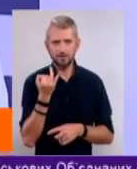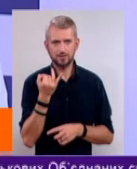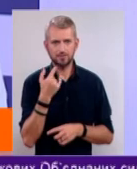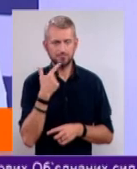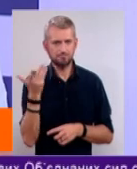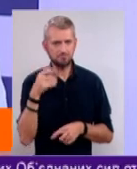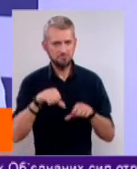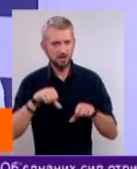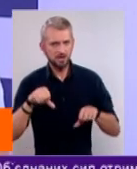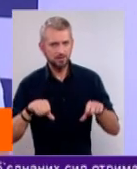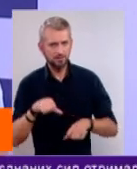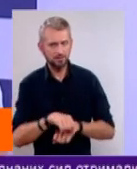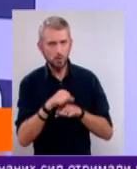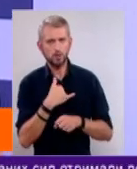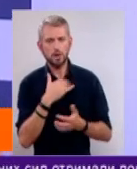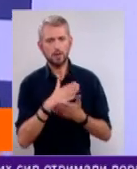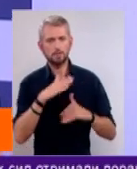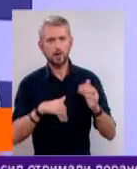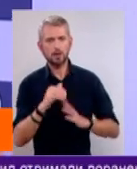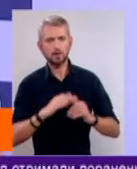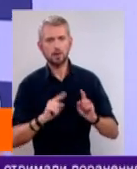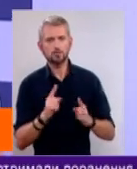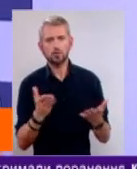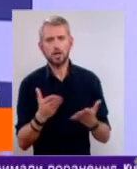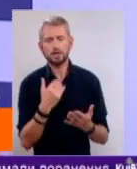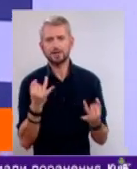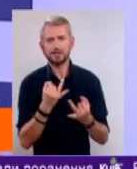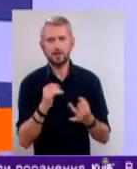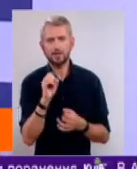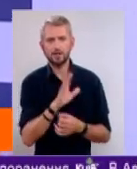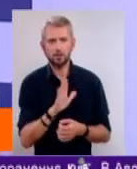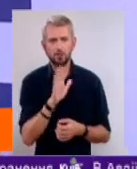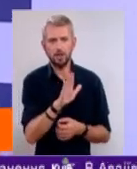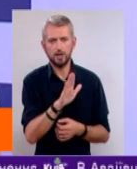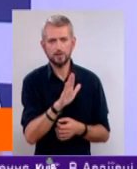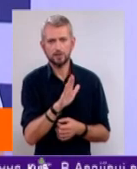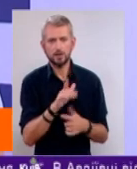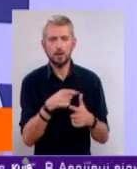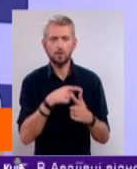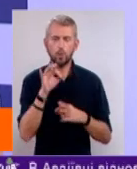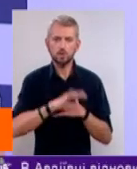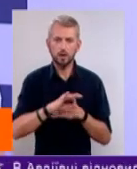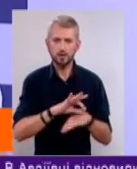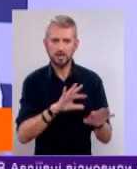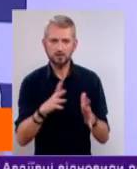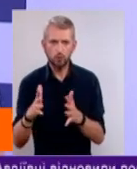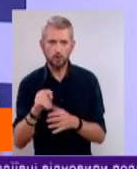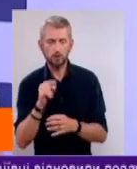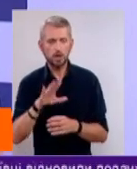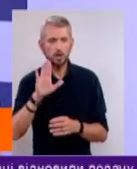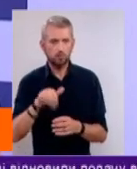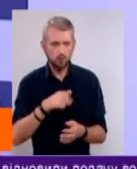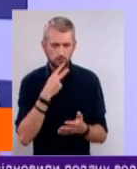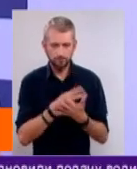В нас є практика того, що якісь цікаві європейські або західні історії, вони потім